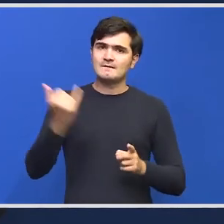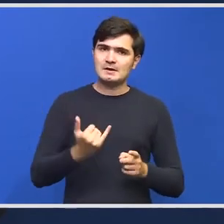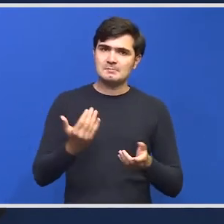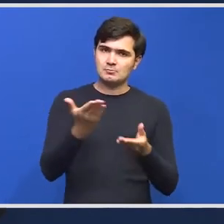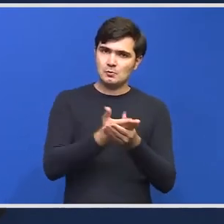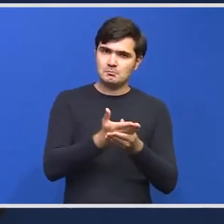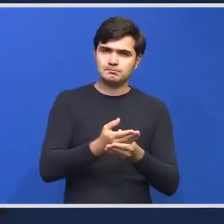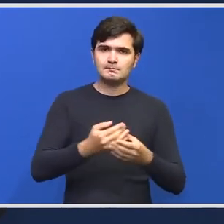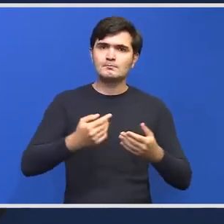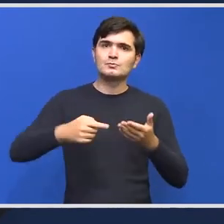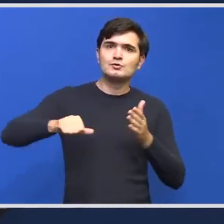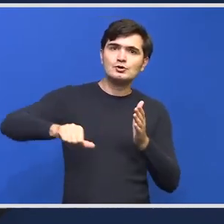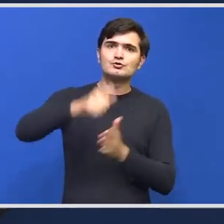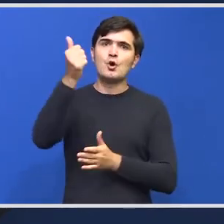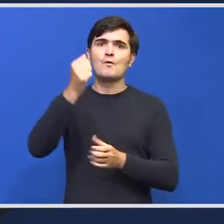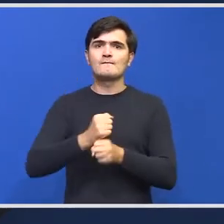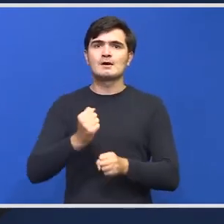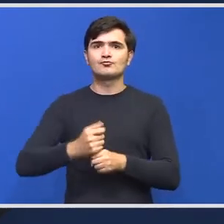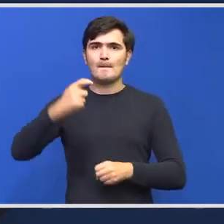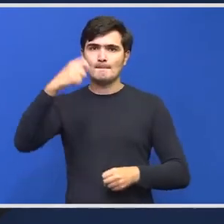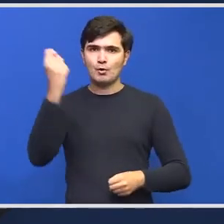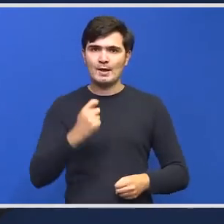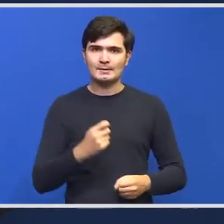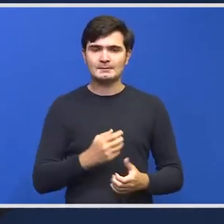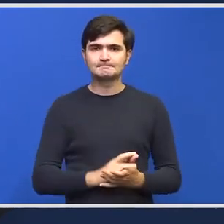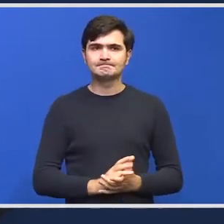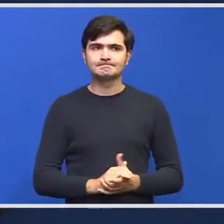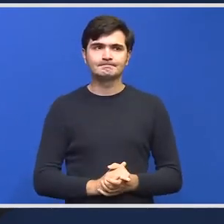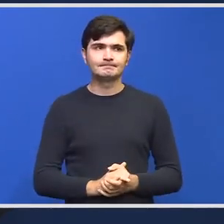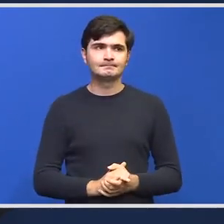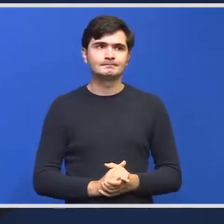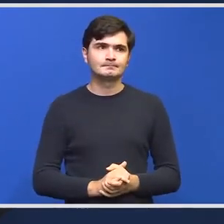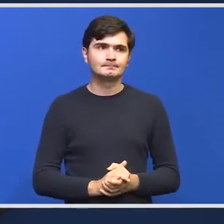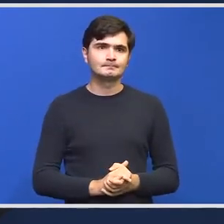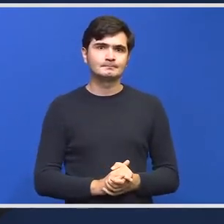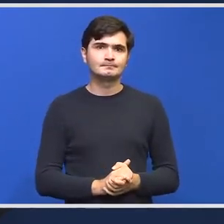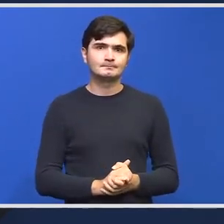centralizăm și venim din nou cu un proiect de HG. Mulțumesc.